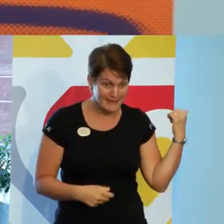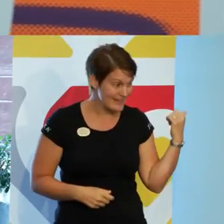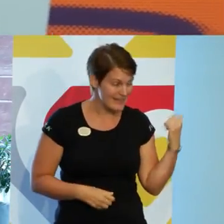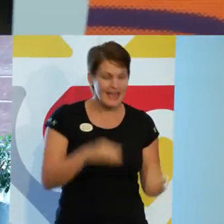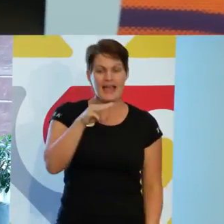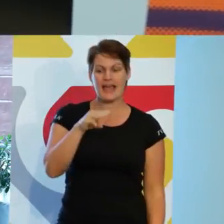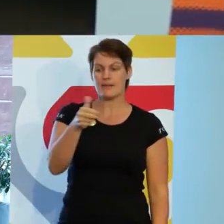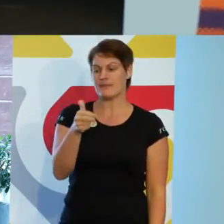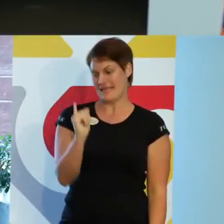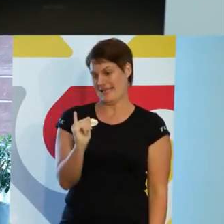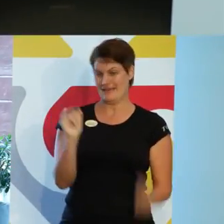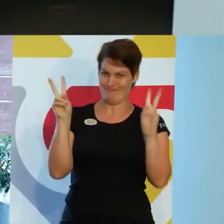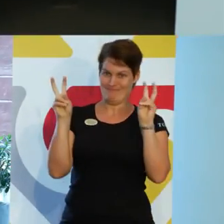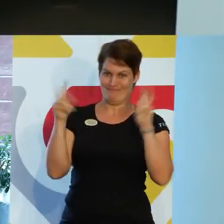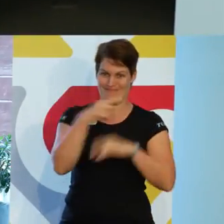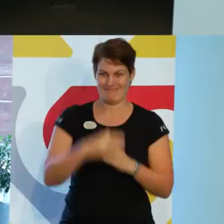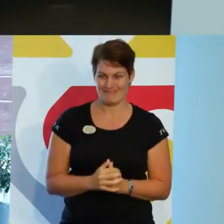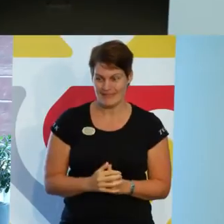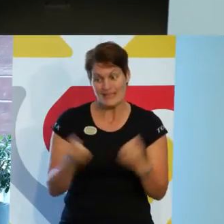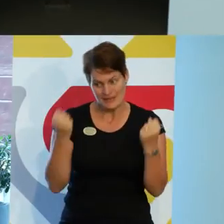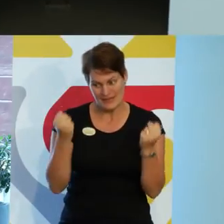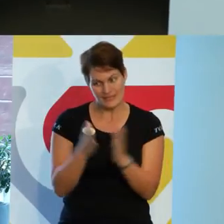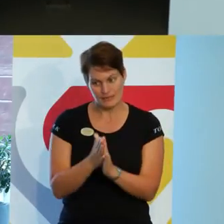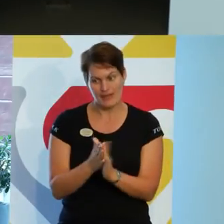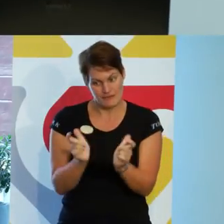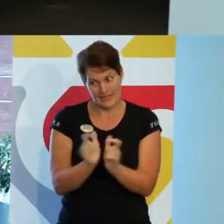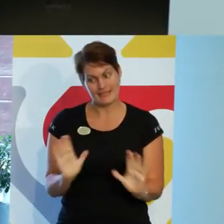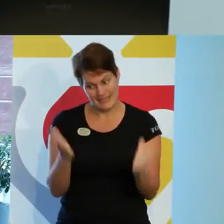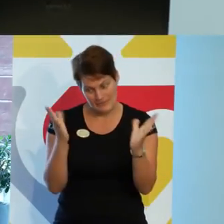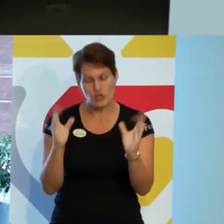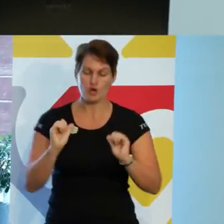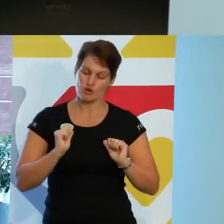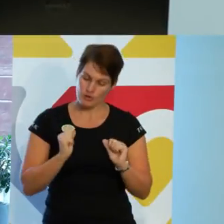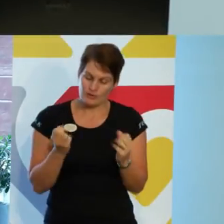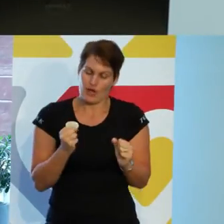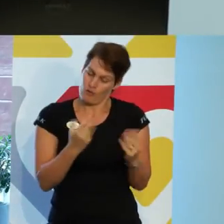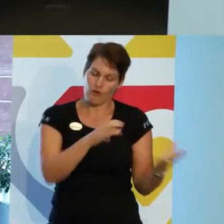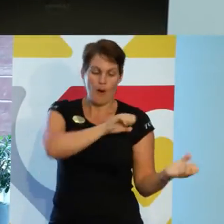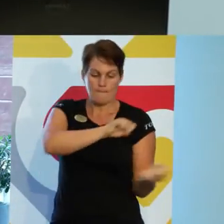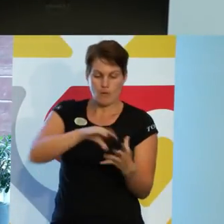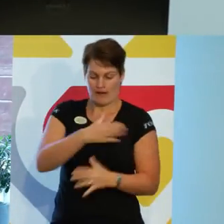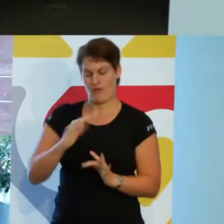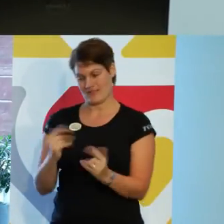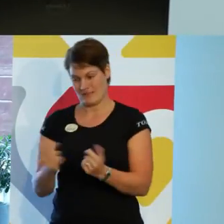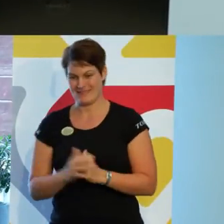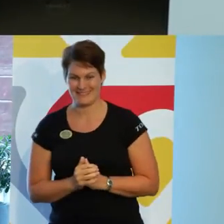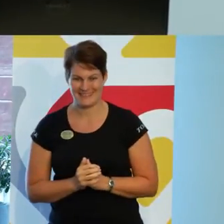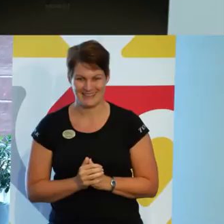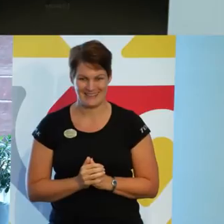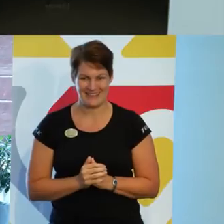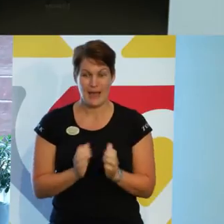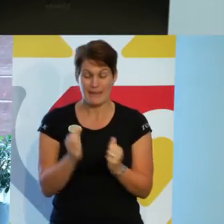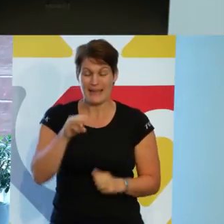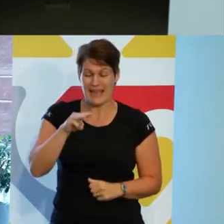NBI kallas de för. Det är viktigt med föreningslivet. De ska såklart ha inflytande över våra verksamheter. Men just